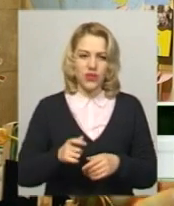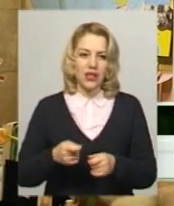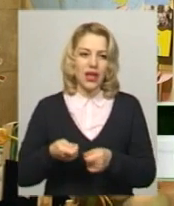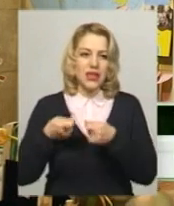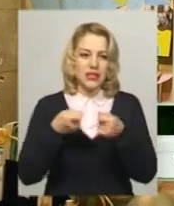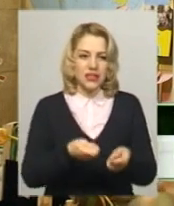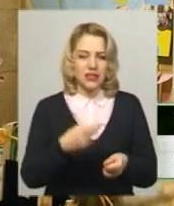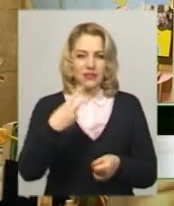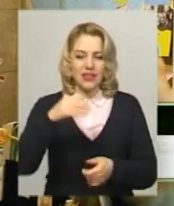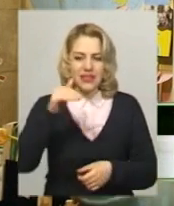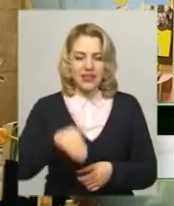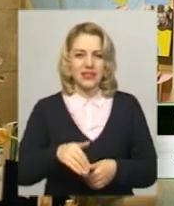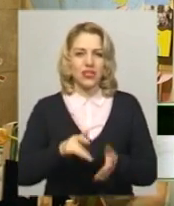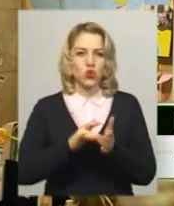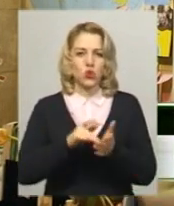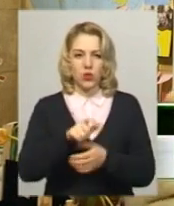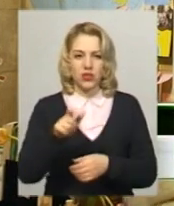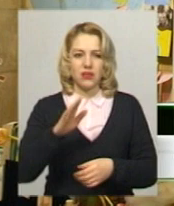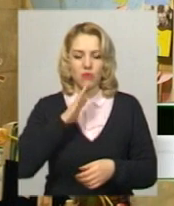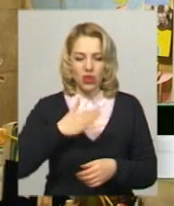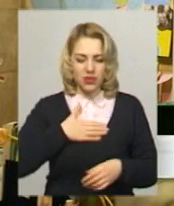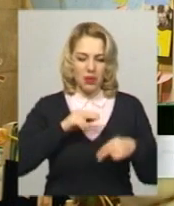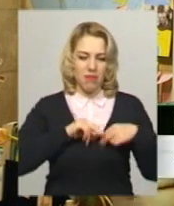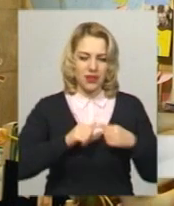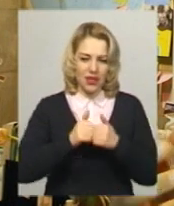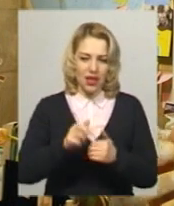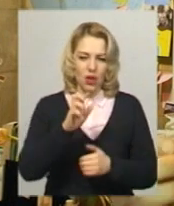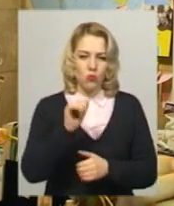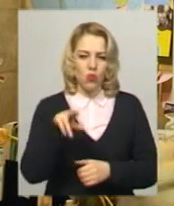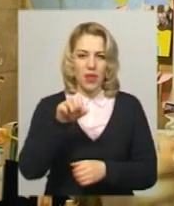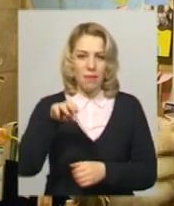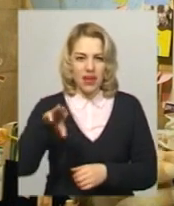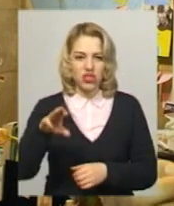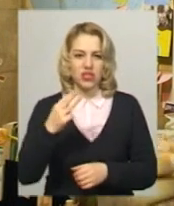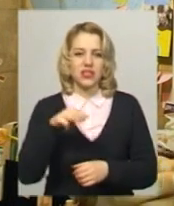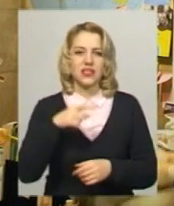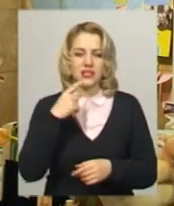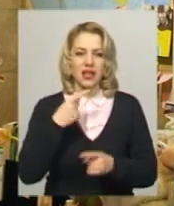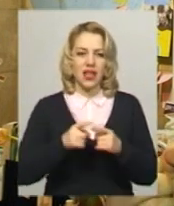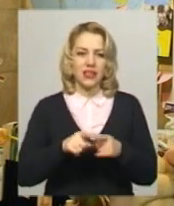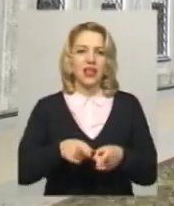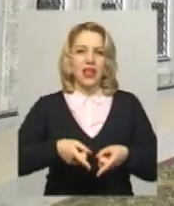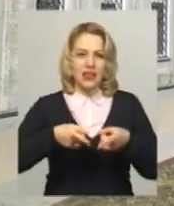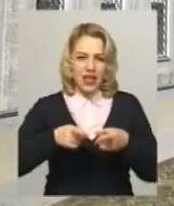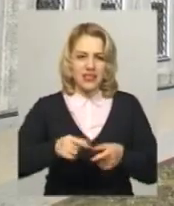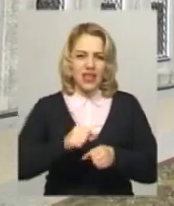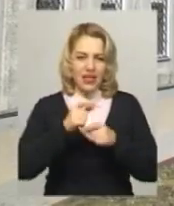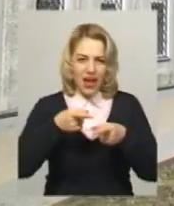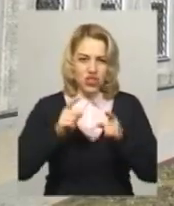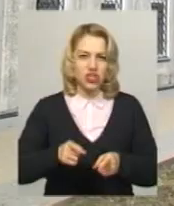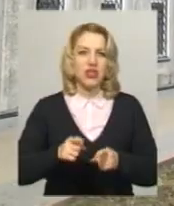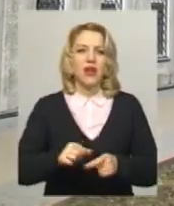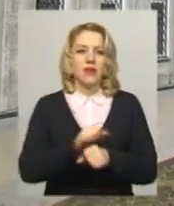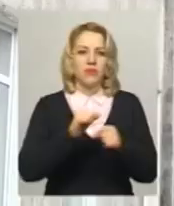20 тисяч туристів. Мої партнери в Будапешті, коли взнали, наприклад, сказали таку фразу, це настоящий туристичний подвиг. Ось така у нас